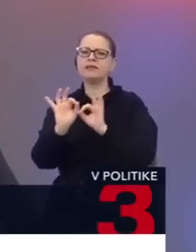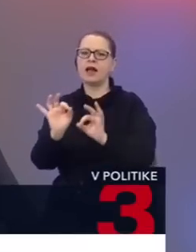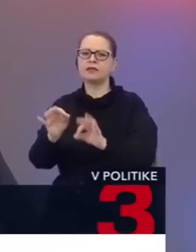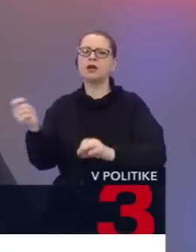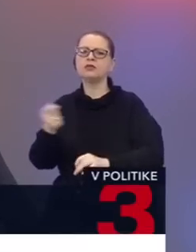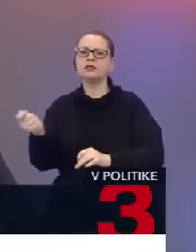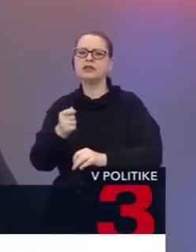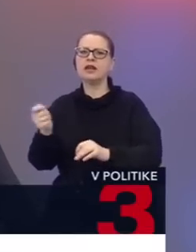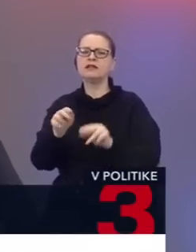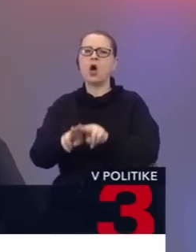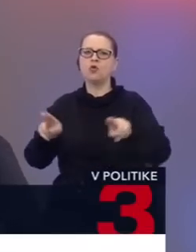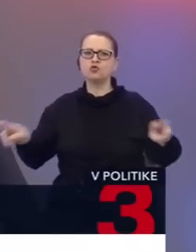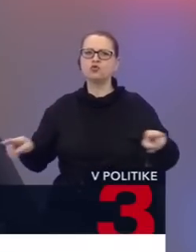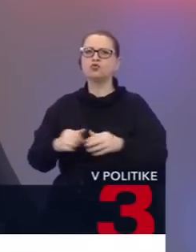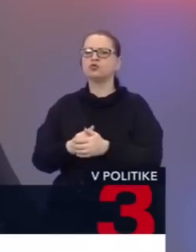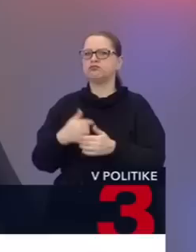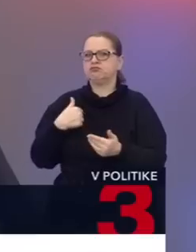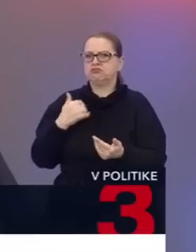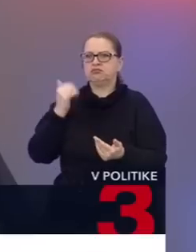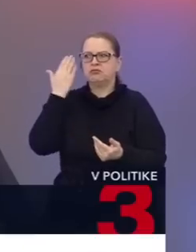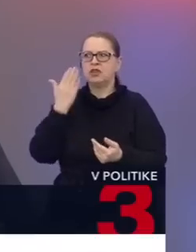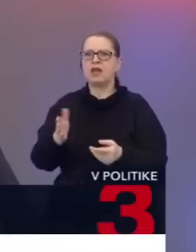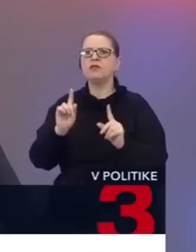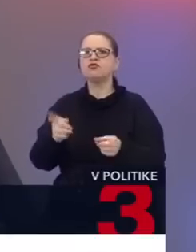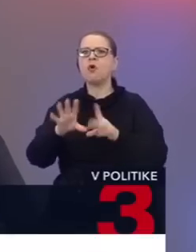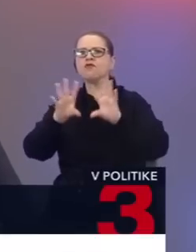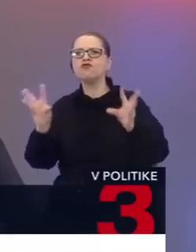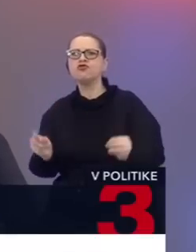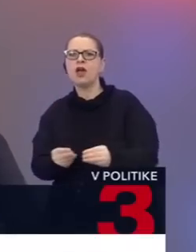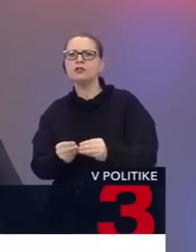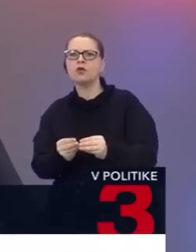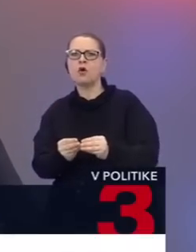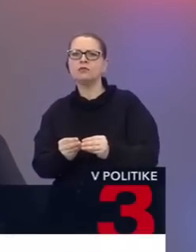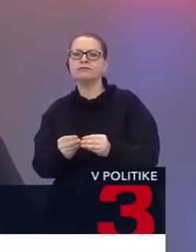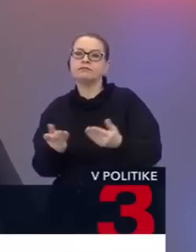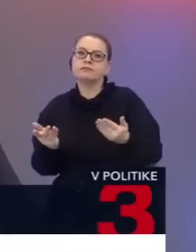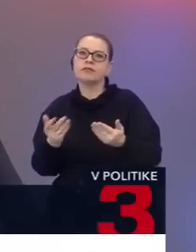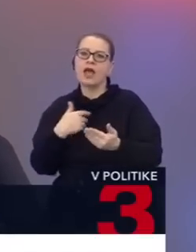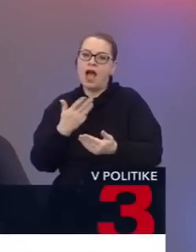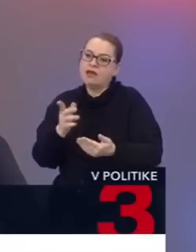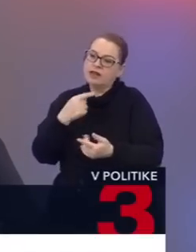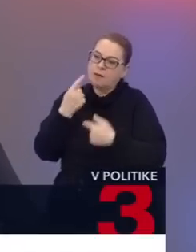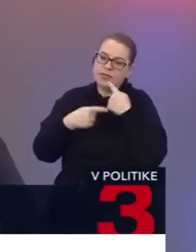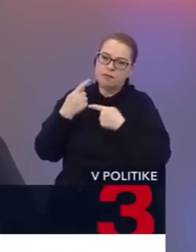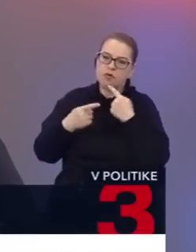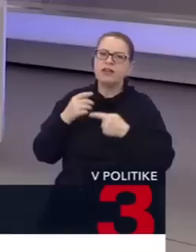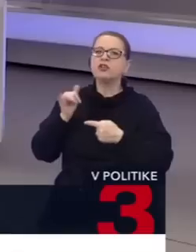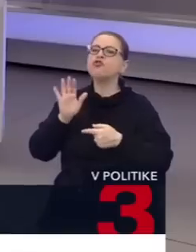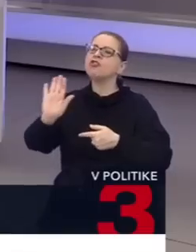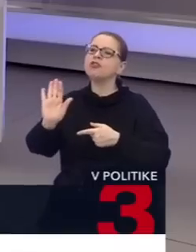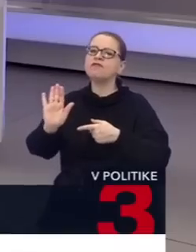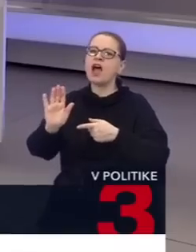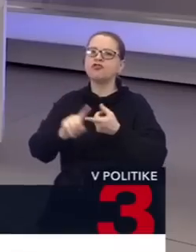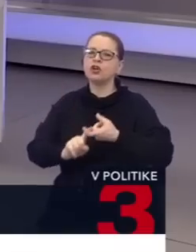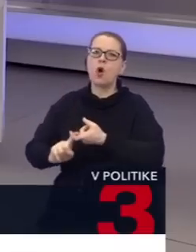súdu. A nevieme, s čím ešte všetkým, a asi nám to ani neprezradíte, kúloároch vaši koaliční